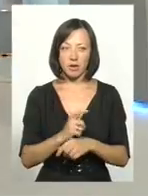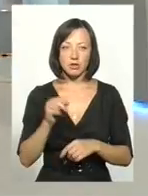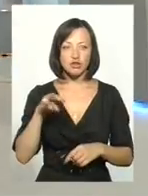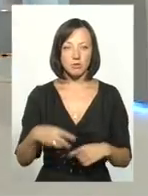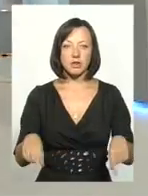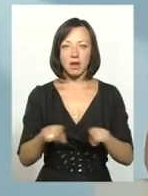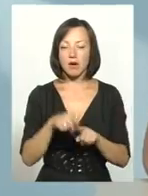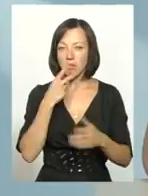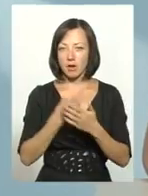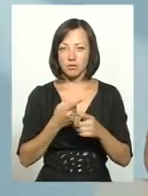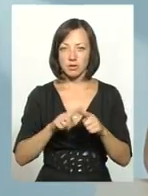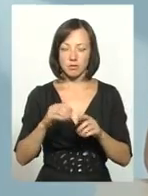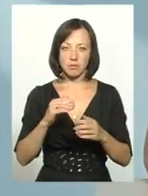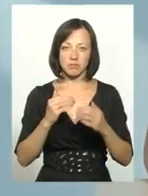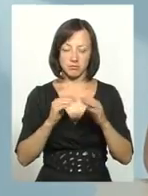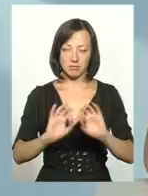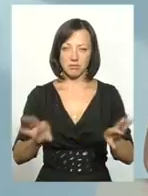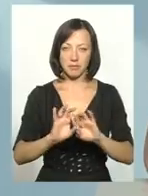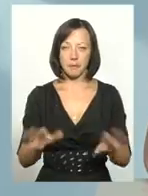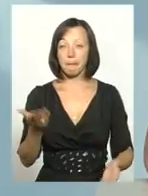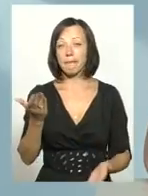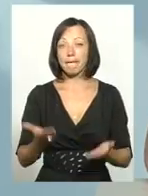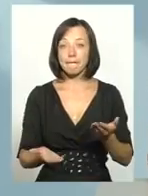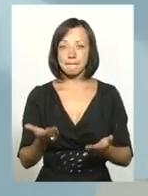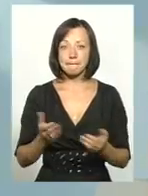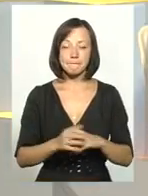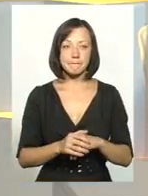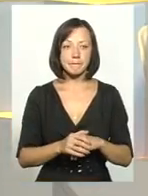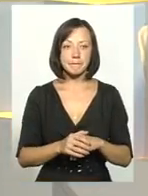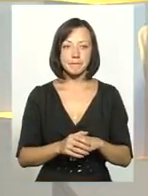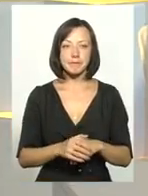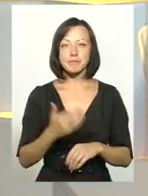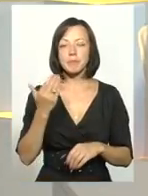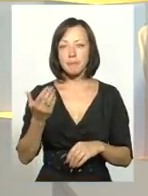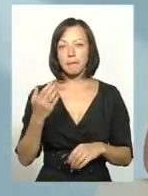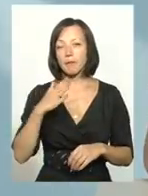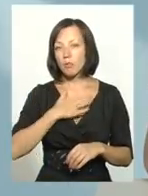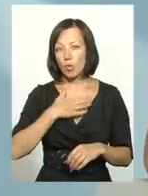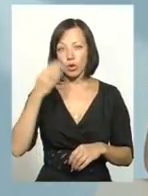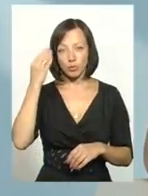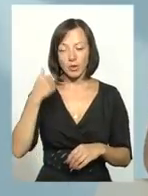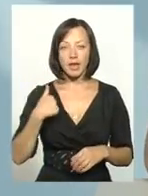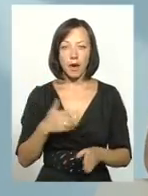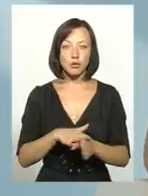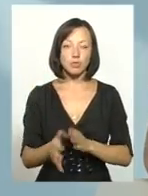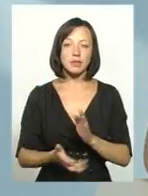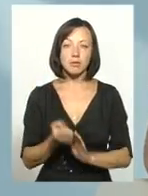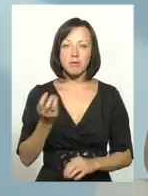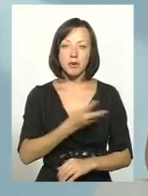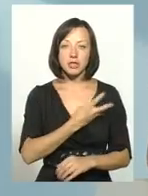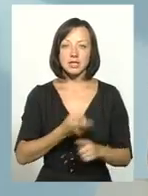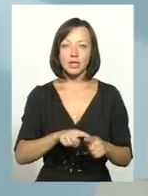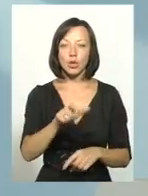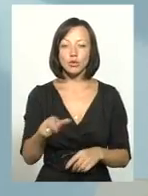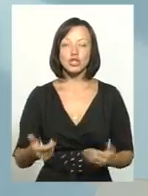ніж отак, як ми бачили в цій передачі. І якщо вас цікавить моя думка, то я абсолютно підтримую бажання цих людей